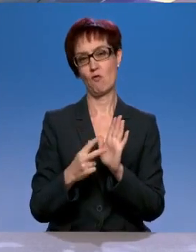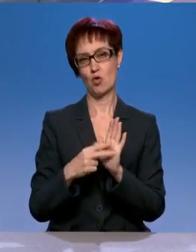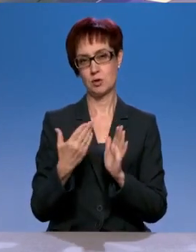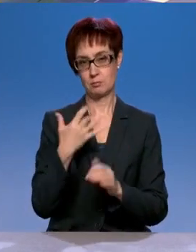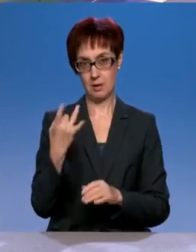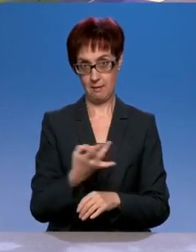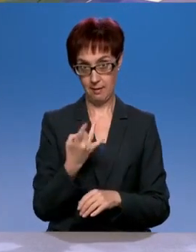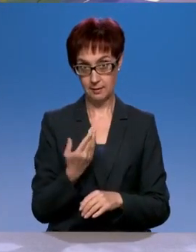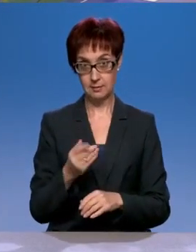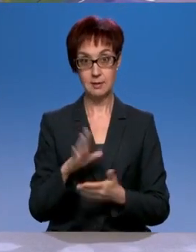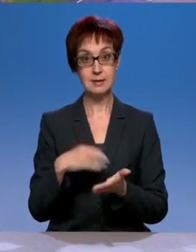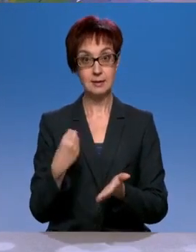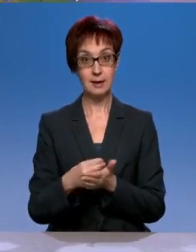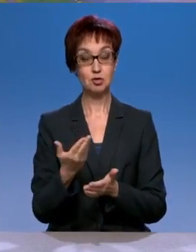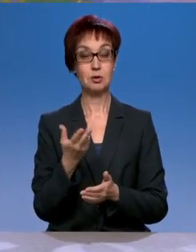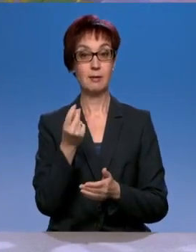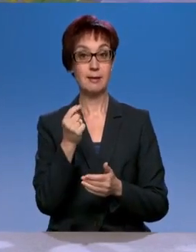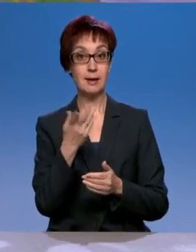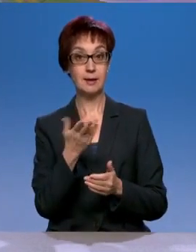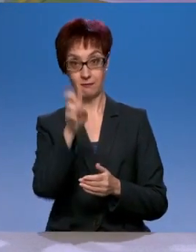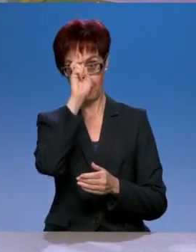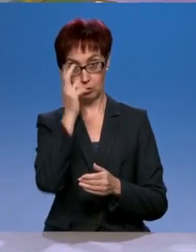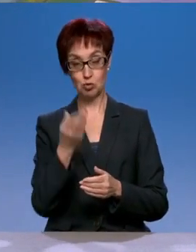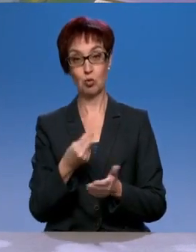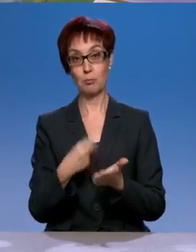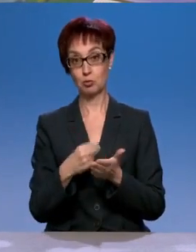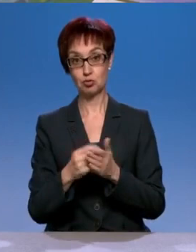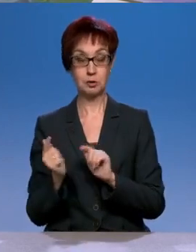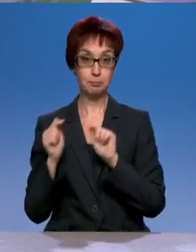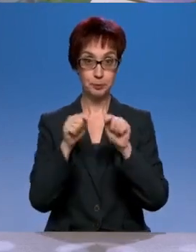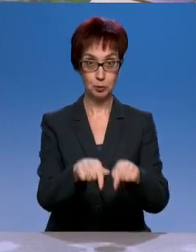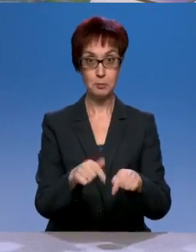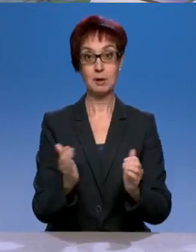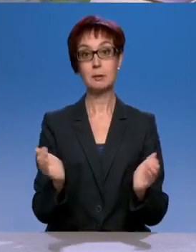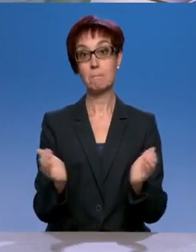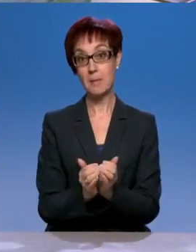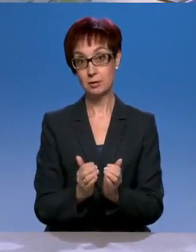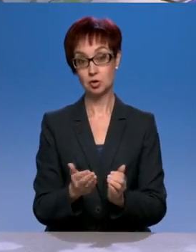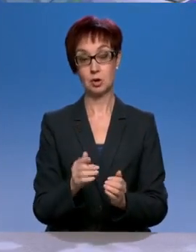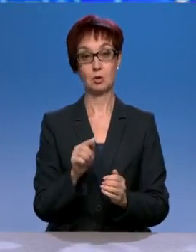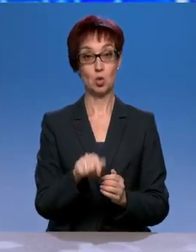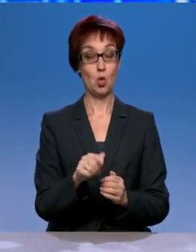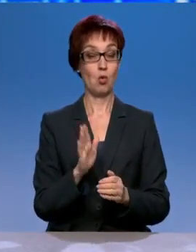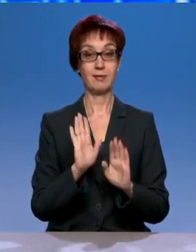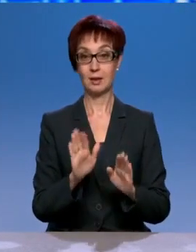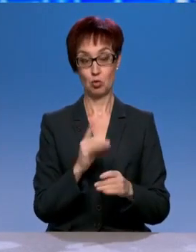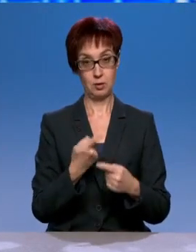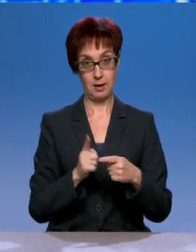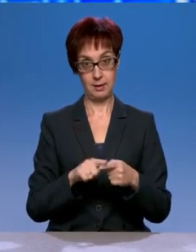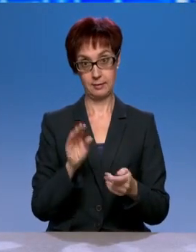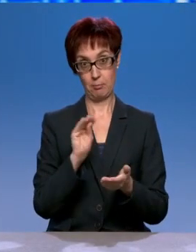меньше, а территория больше. Но не только от этого зависит. Хотя, в принципе, более компактные субъекты федерации с более